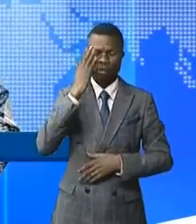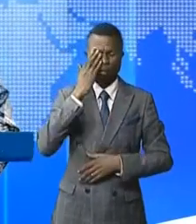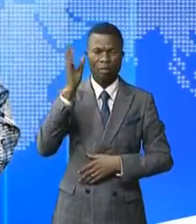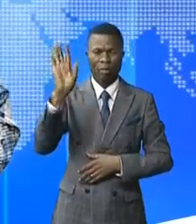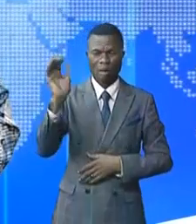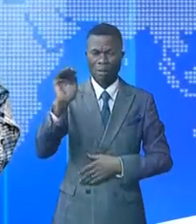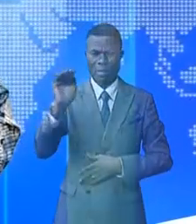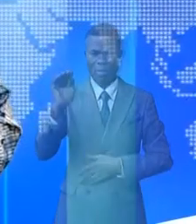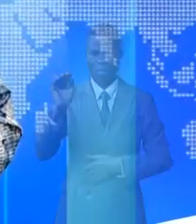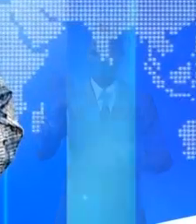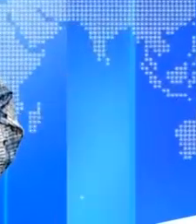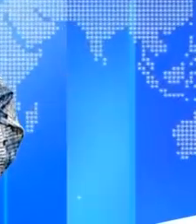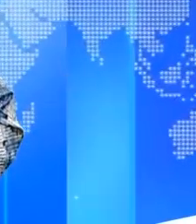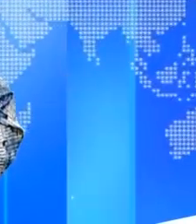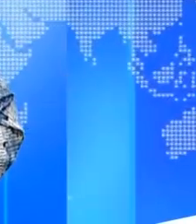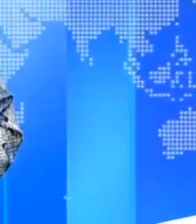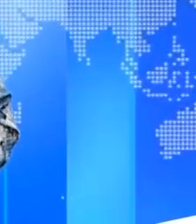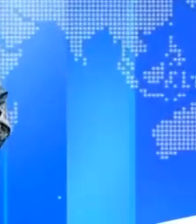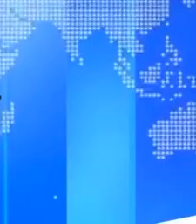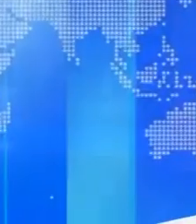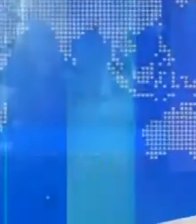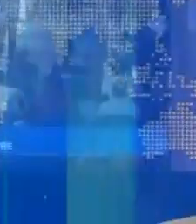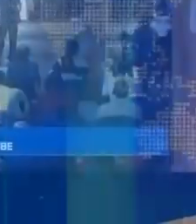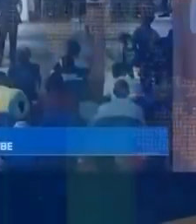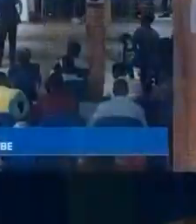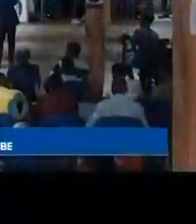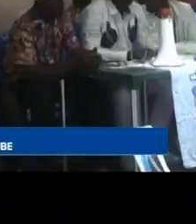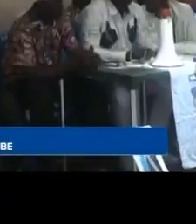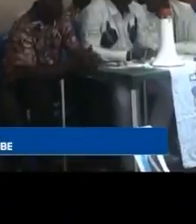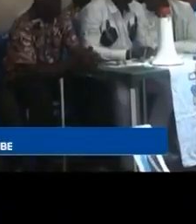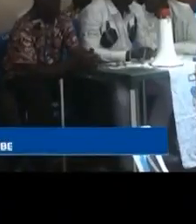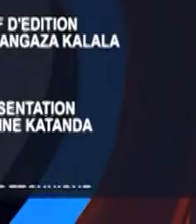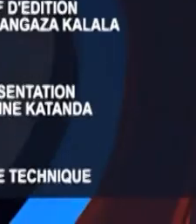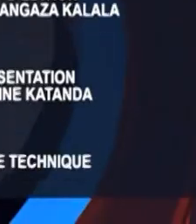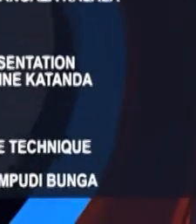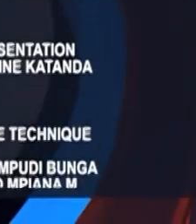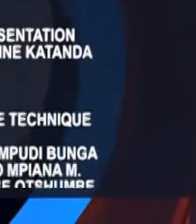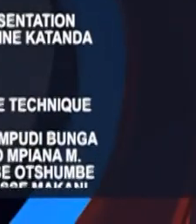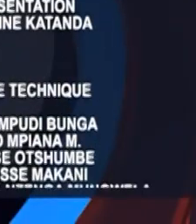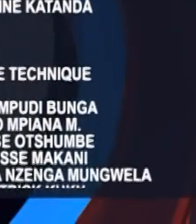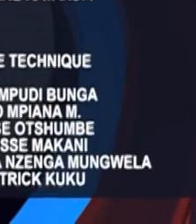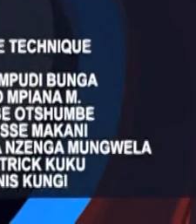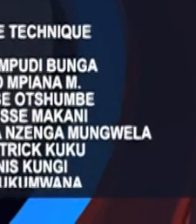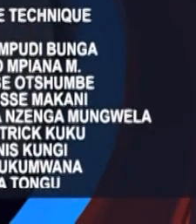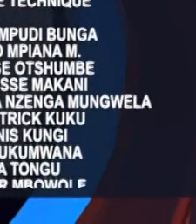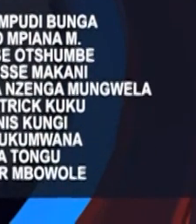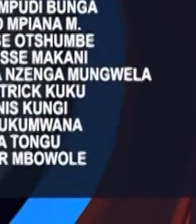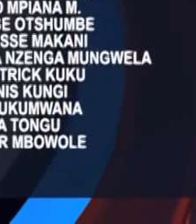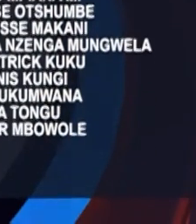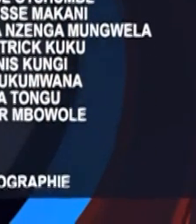plaisir au revoir à Kéngé ont constitué la dernière étape Sous-titrage Société Radio